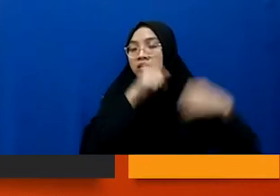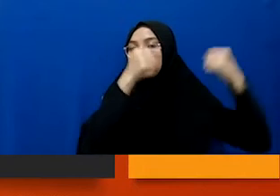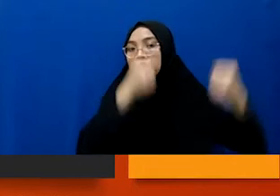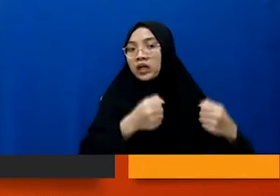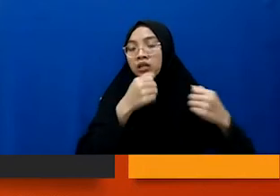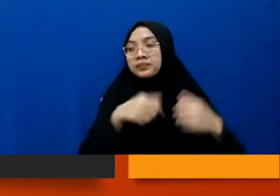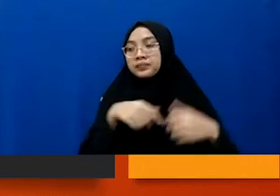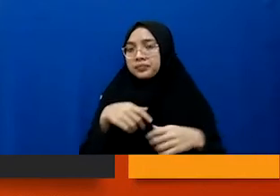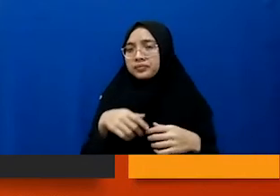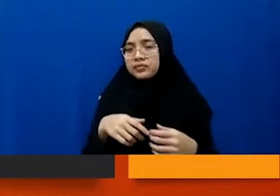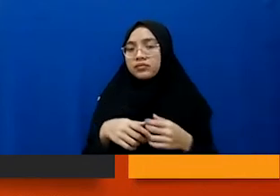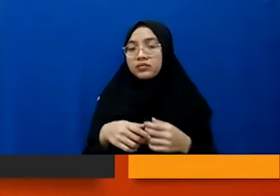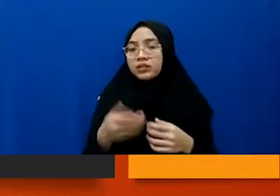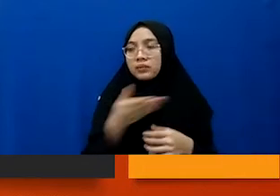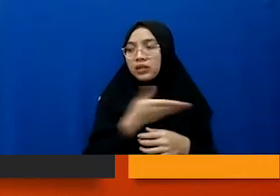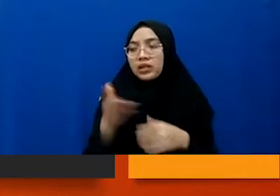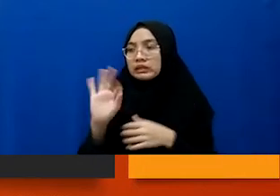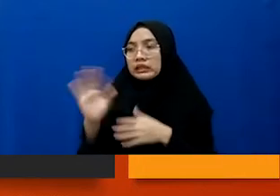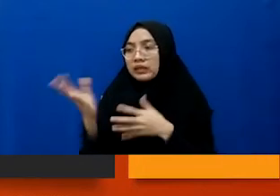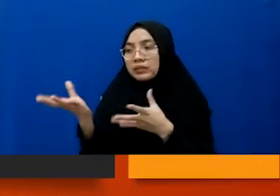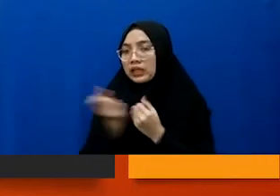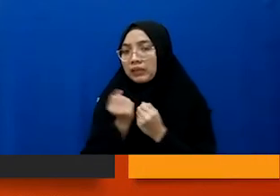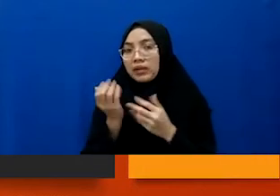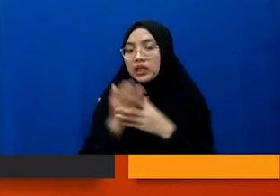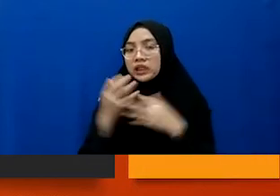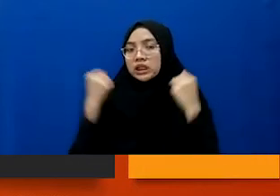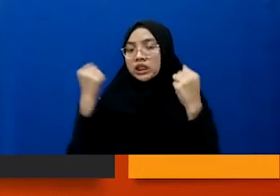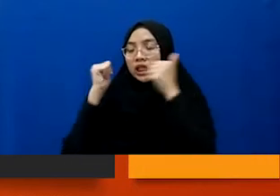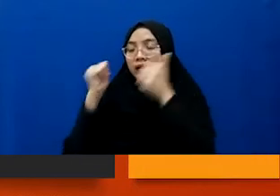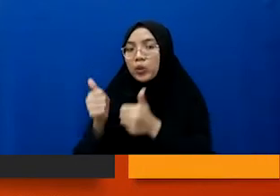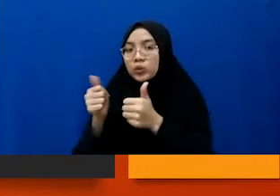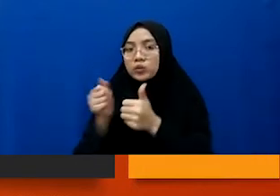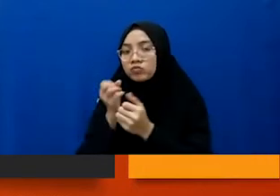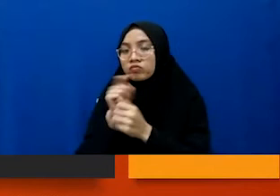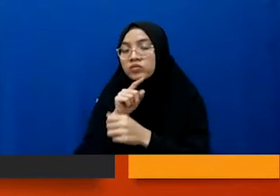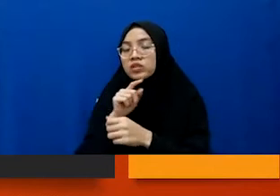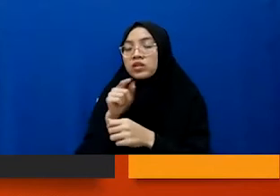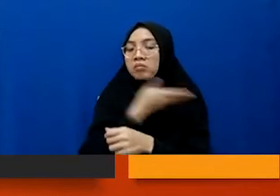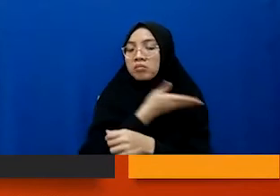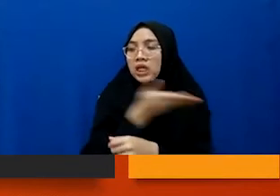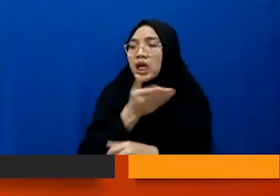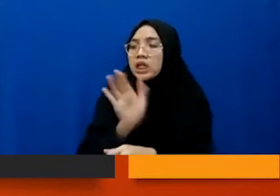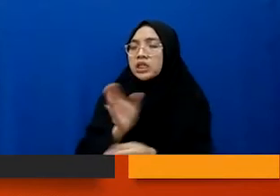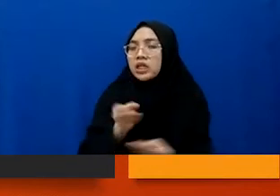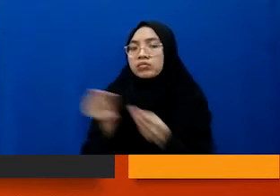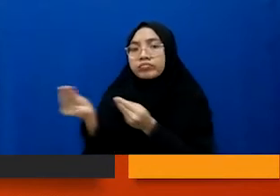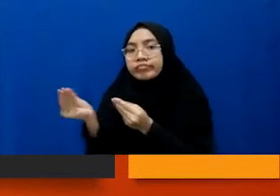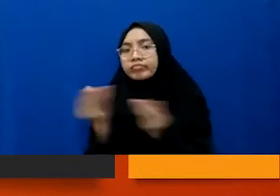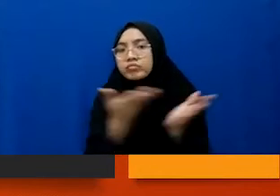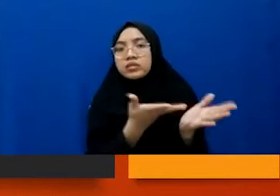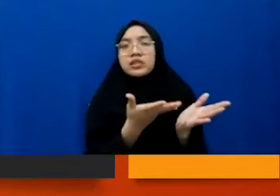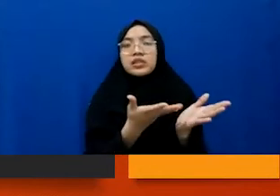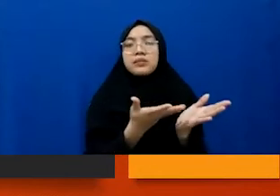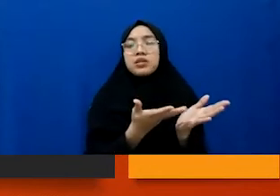ternyata mereka tidak mendapatkan akses kesehatan yang bagus mereka tidak diberi apa